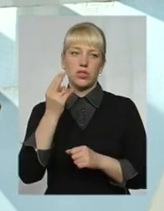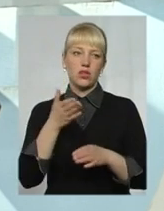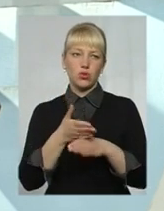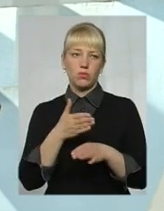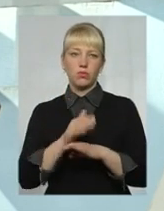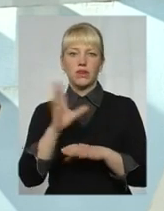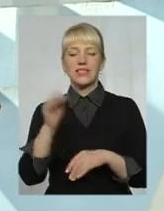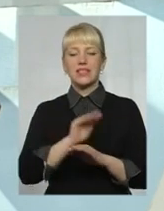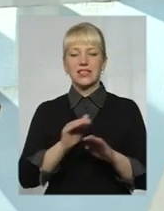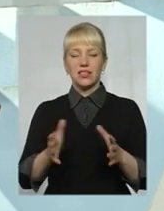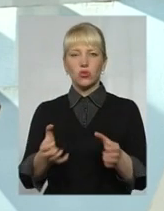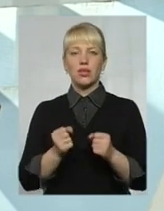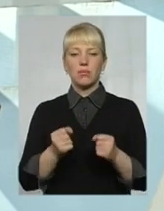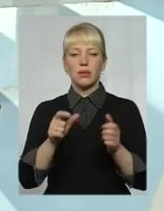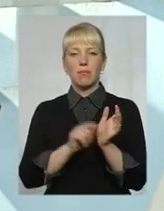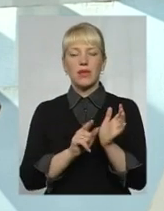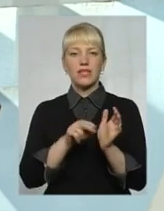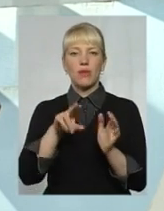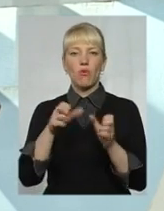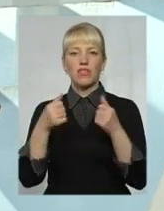всі діти отримують пенсії по втраті годувальника.